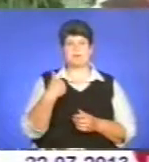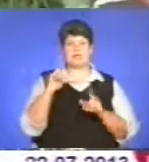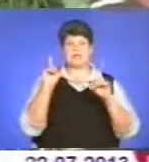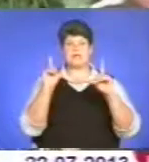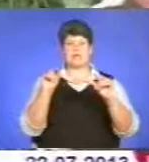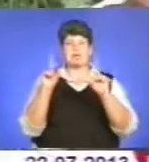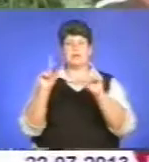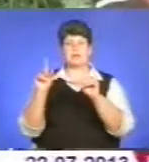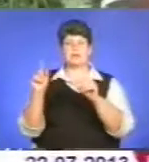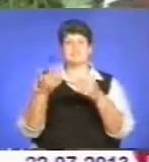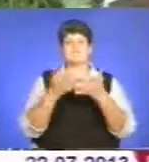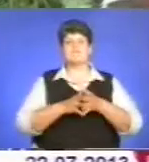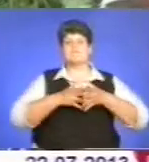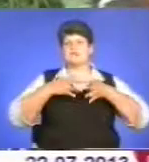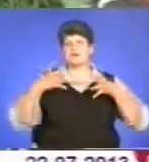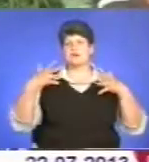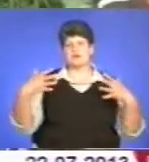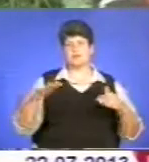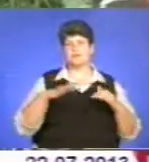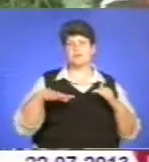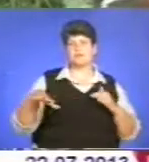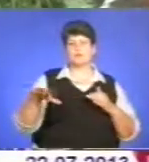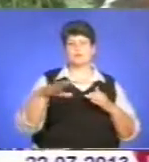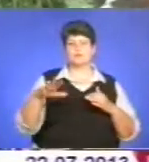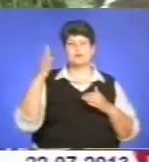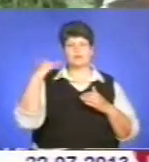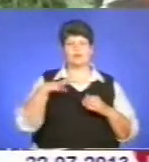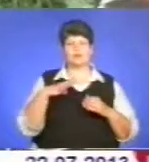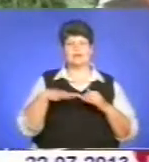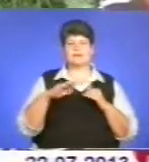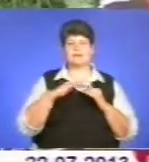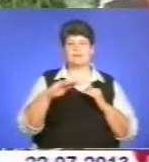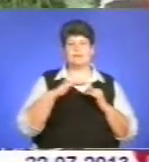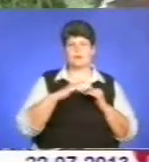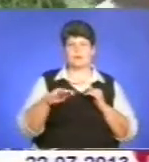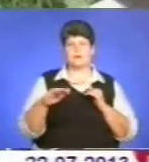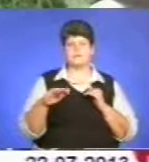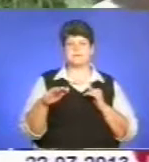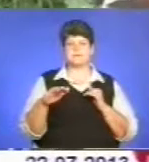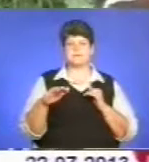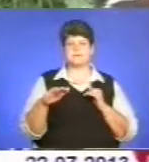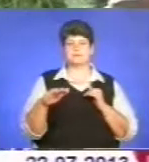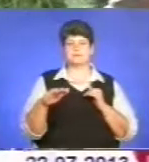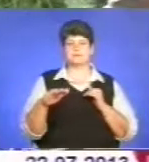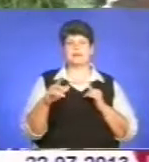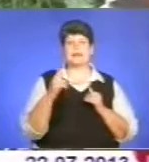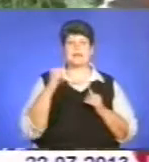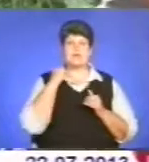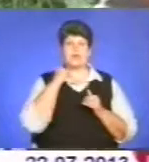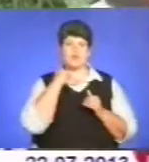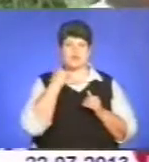тими відкритими просторами, які колись були степами, ну зараз це поля там по Кіровоградщині,